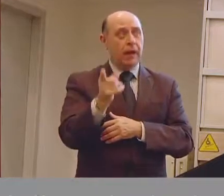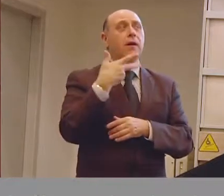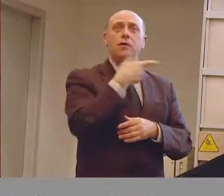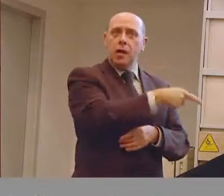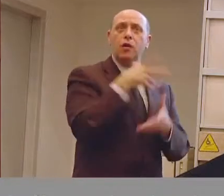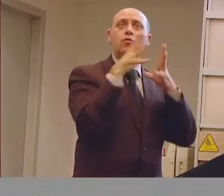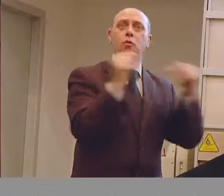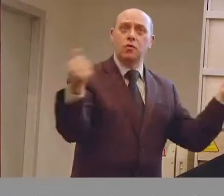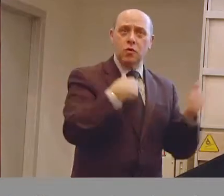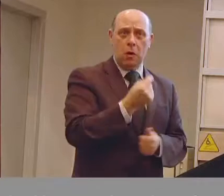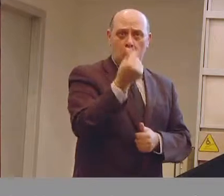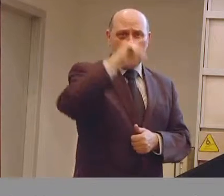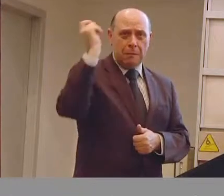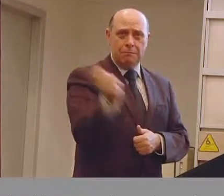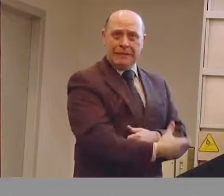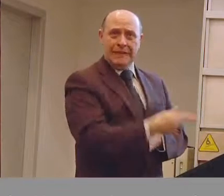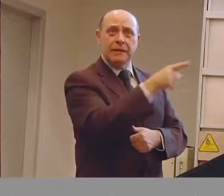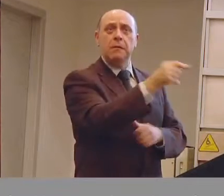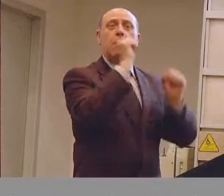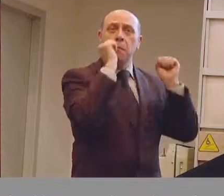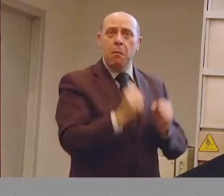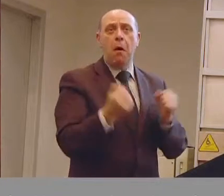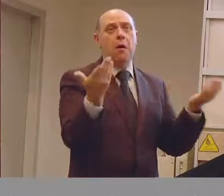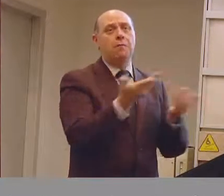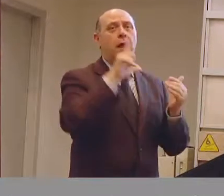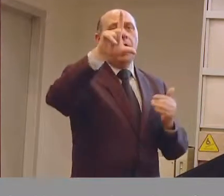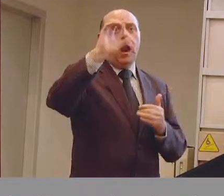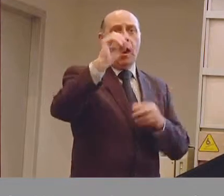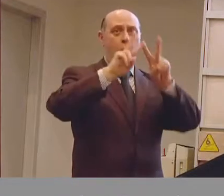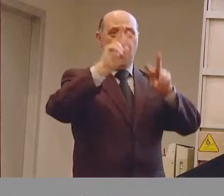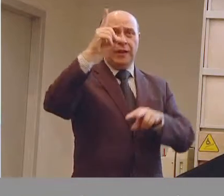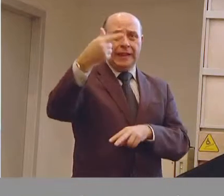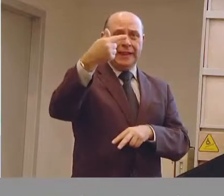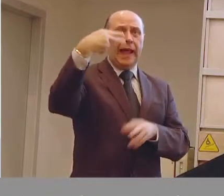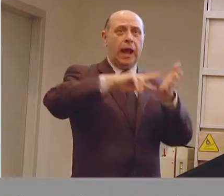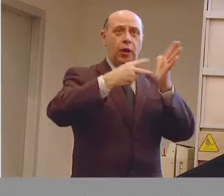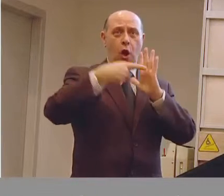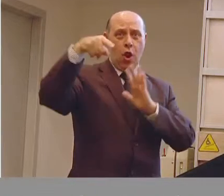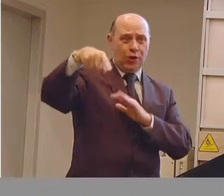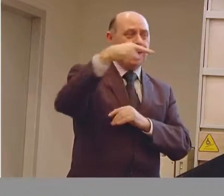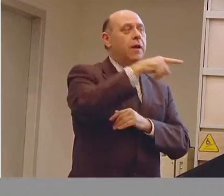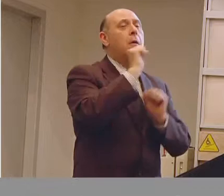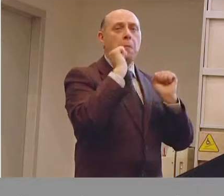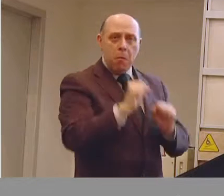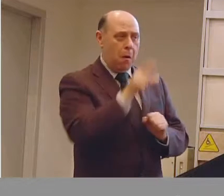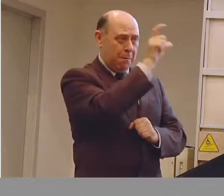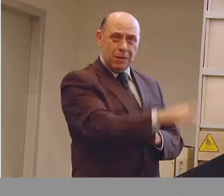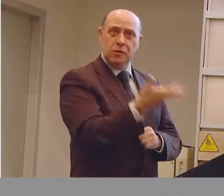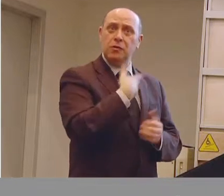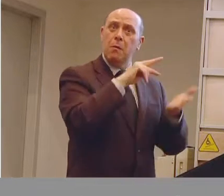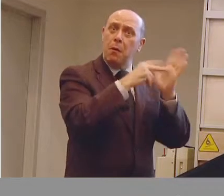basso costo e chiamiamolo noi low technology che comunque riescono a far fare grandi cose alle persone.